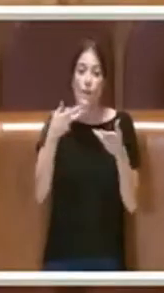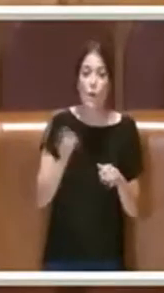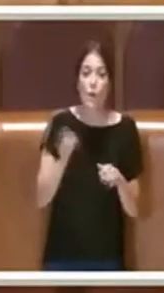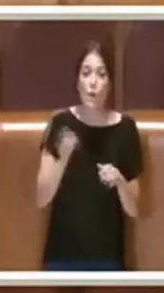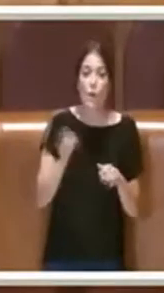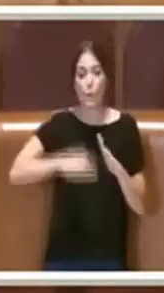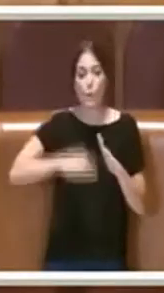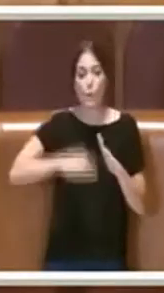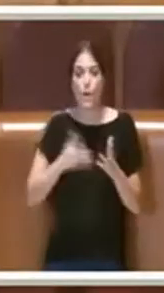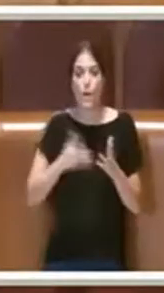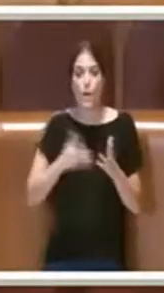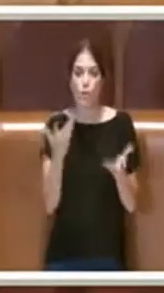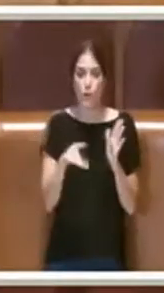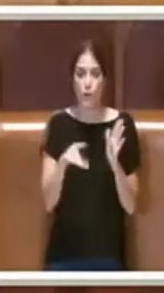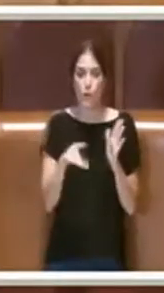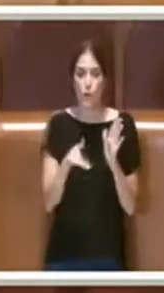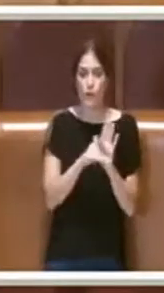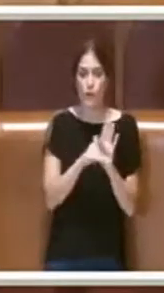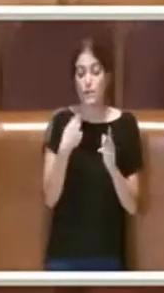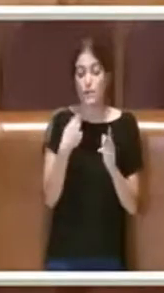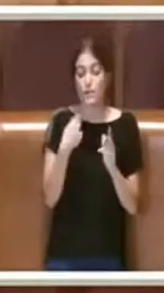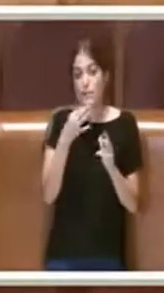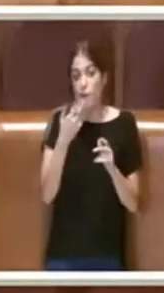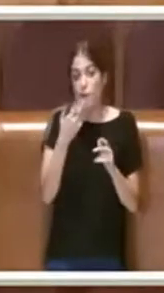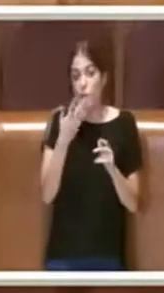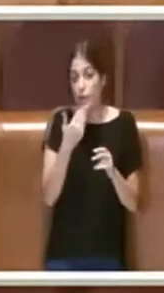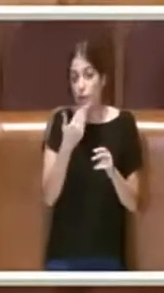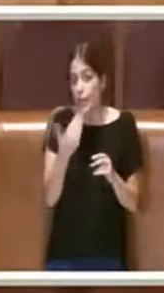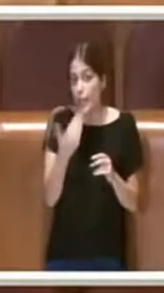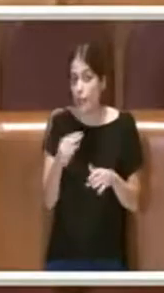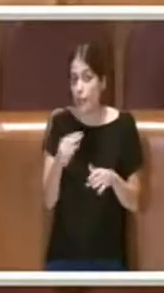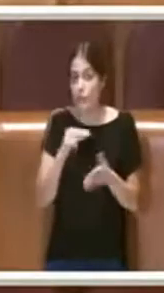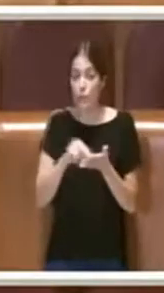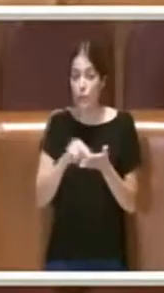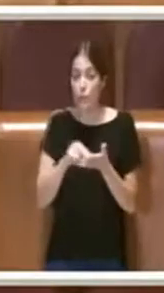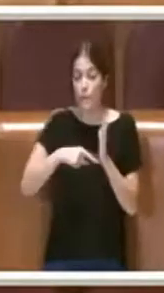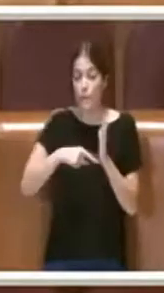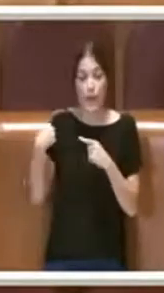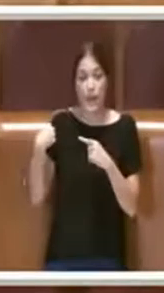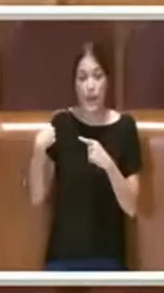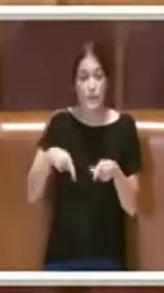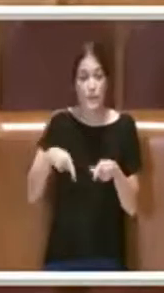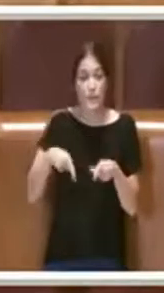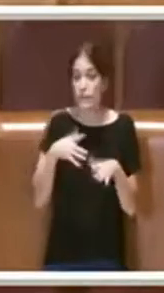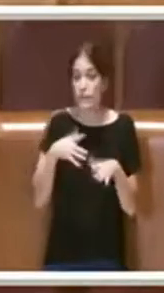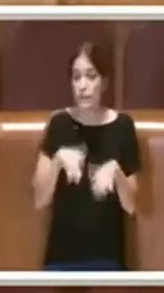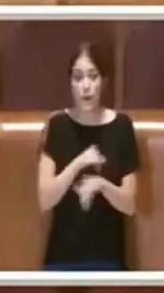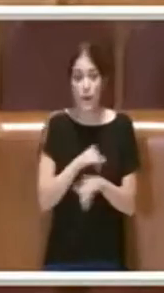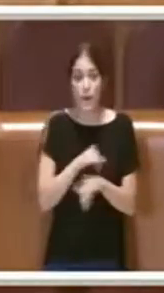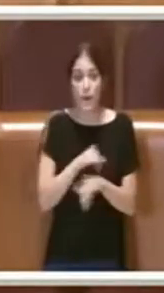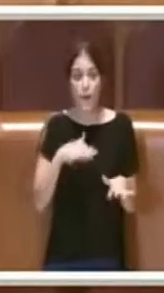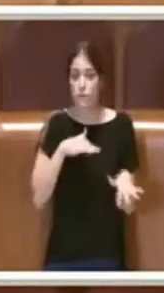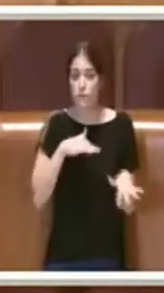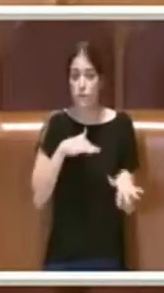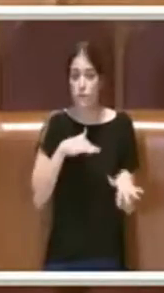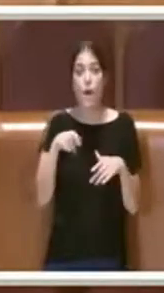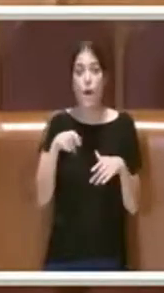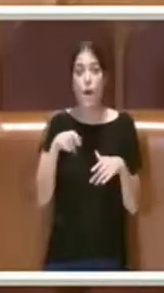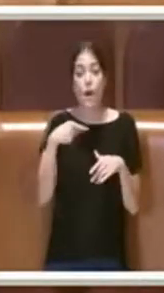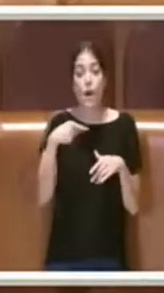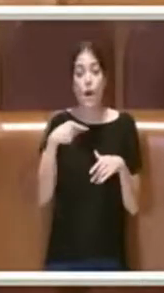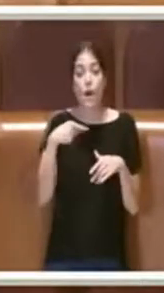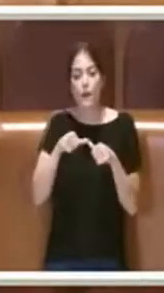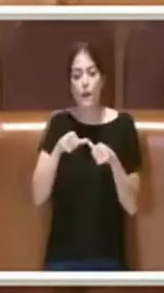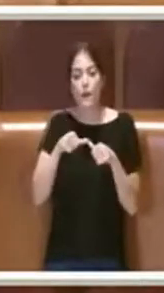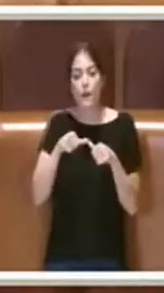nostra delibera. Quindi io ringrazio gli uffici che comunque in questi mesi non si sono fermati e lo hanno fatto anche sulla base